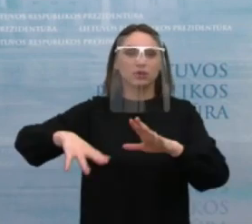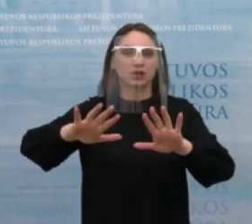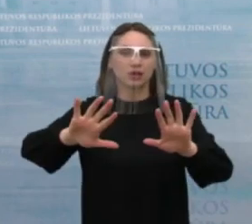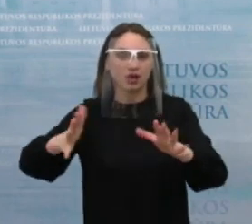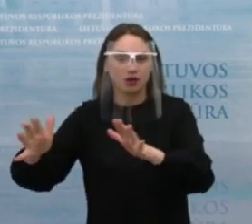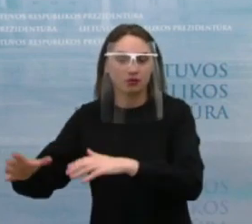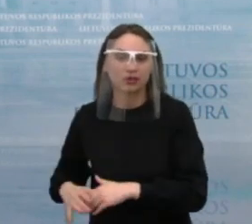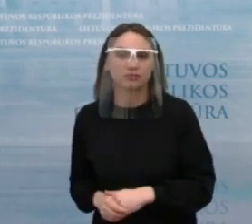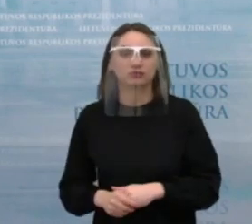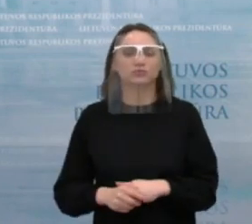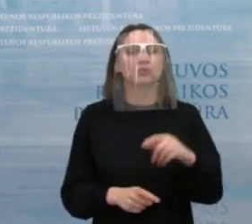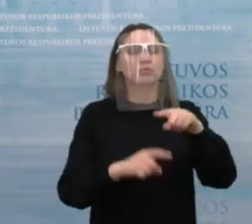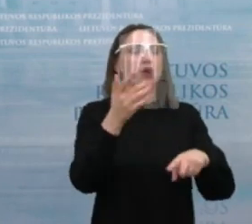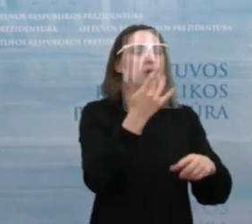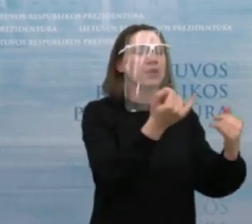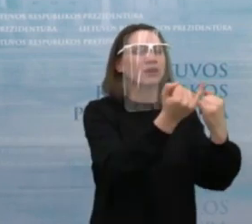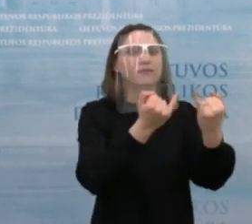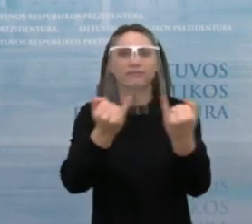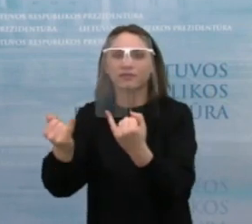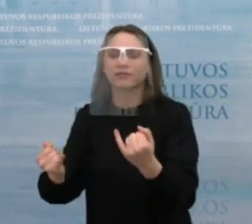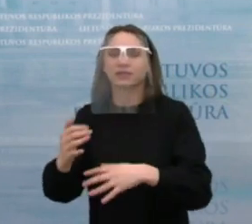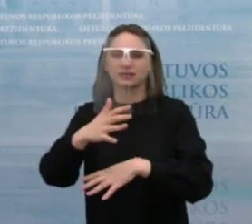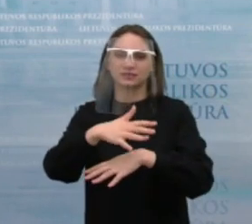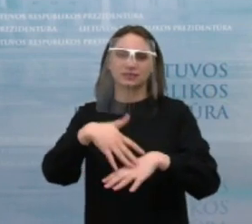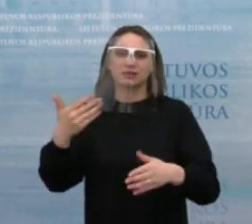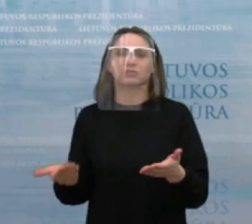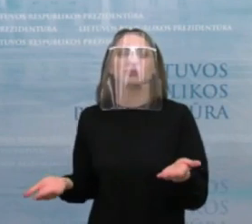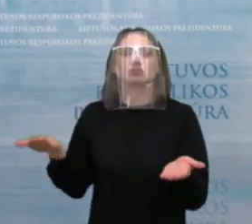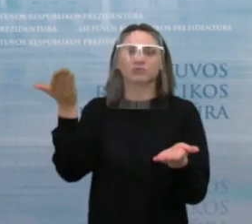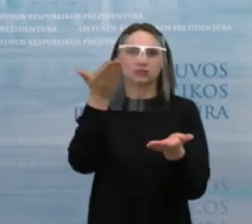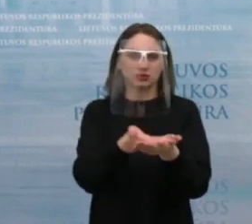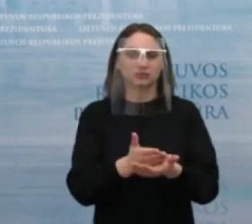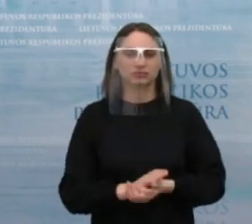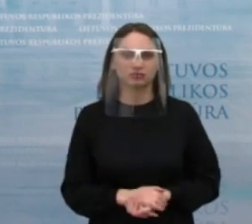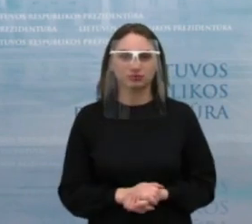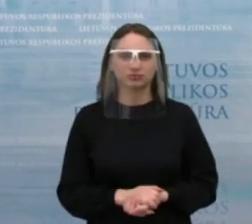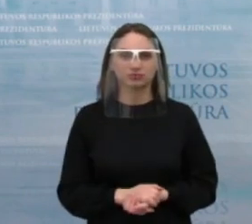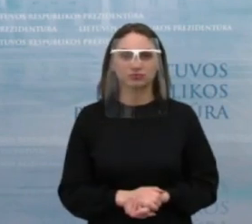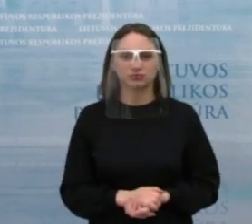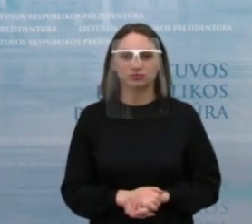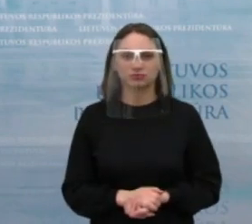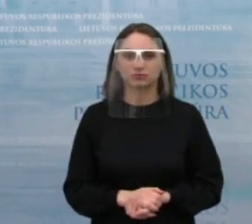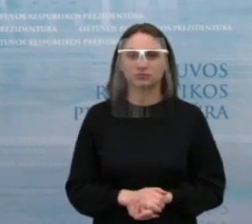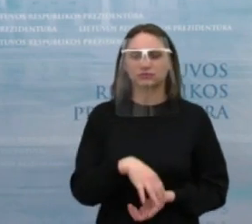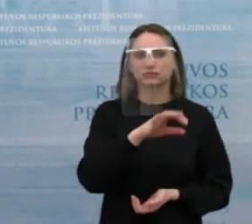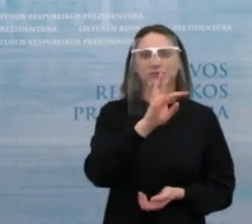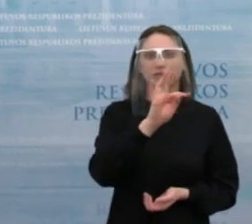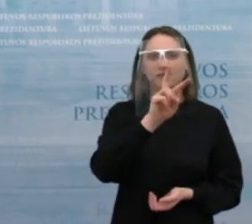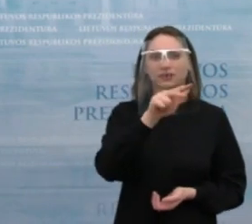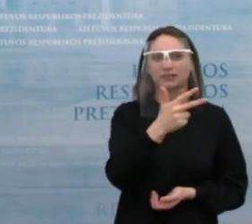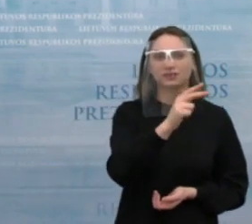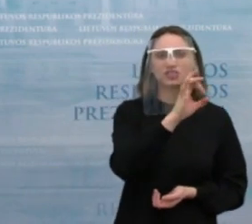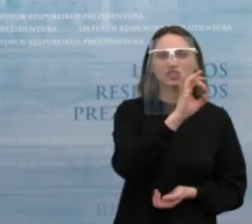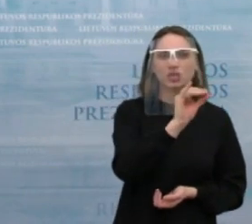abejo, jį aptarę su visom politinio partijom pateiks Seimui, kai tam atės laikas. Eiglė, šiaip atitėtei, trys. Prašau, Eiglė.